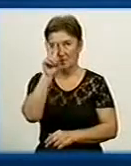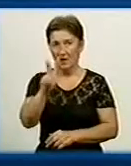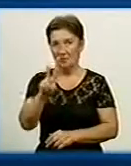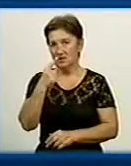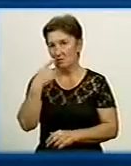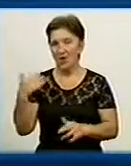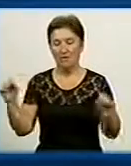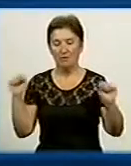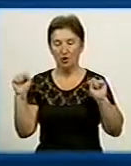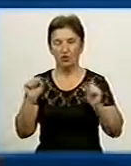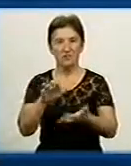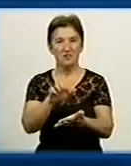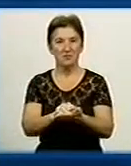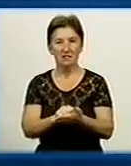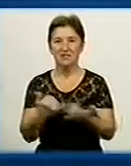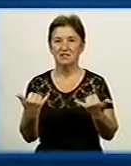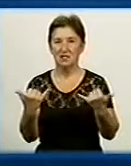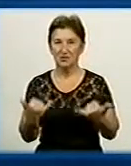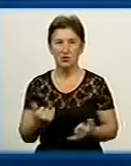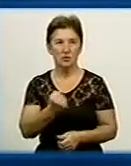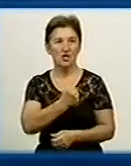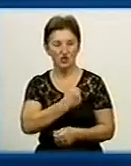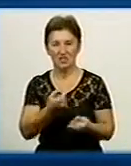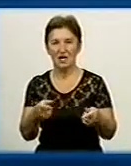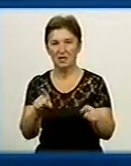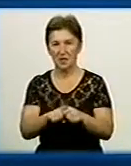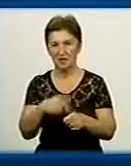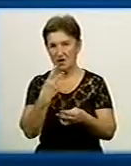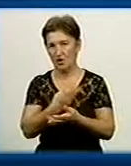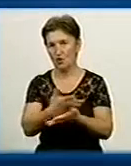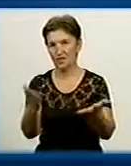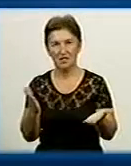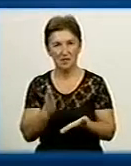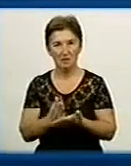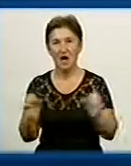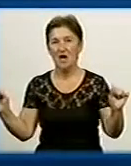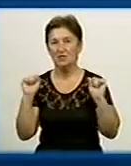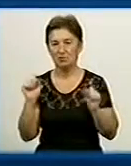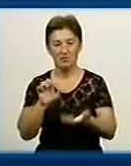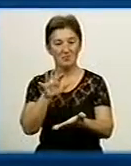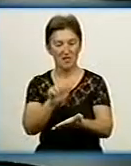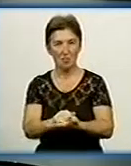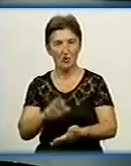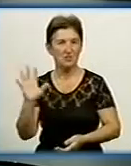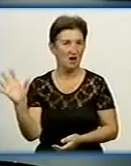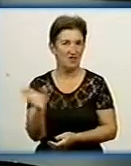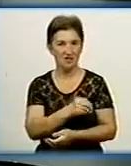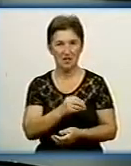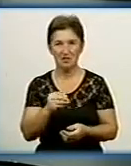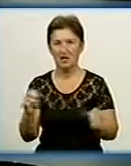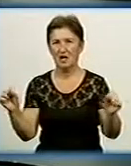спортом займалися, і на сьогодні, на жаль, така картина і є сьогодні в нашій країні. Спортом займаються всі. Спортивні